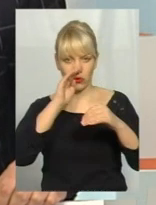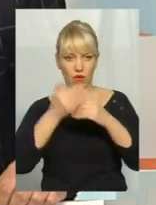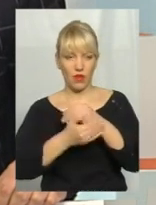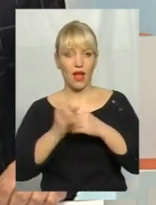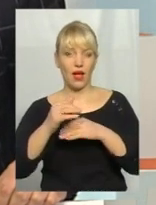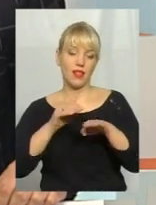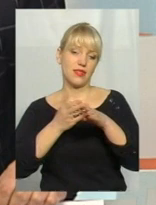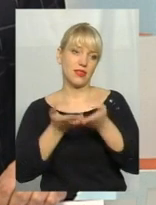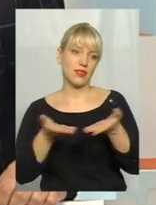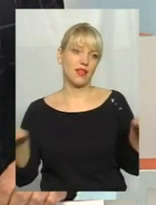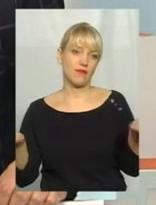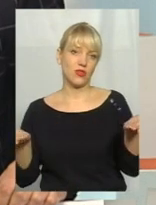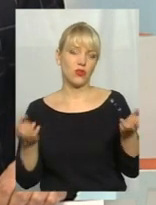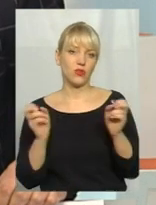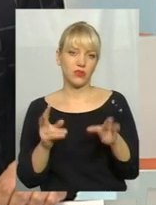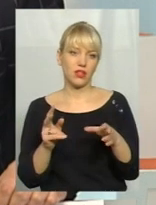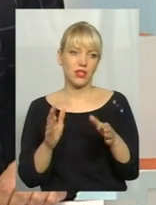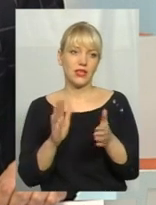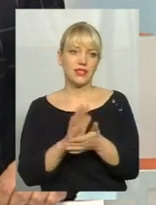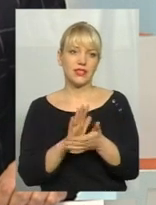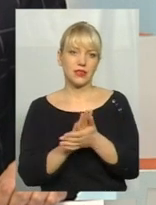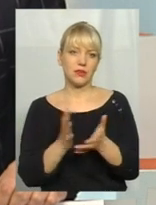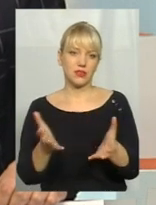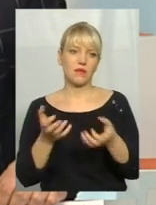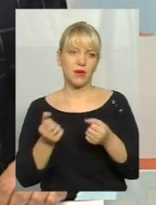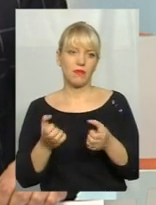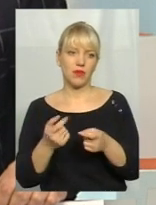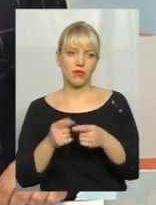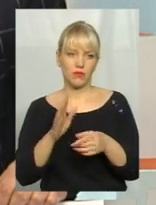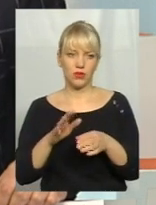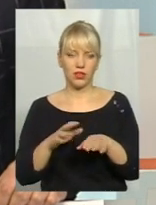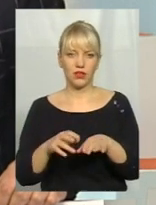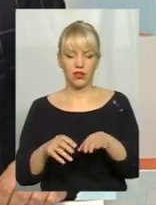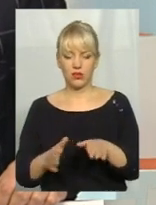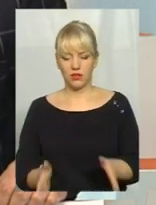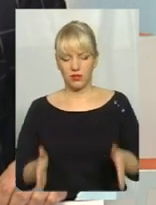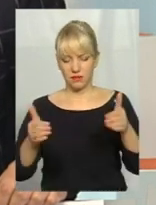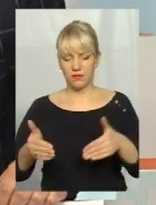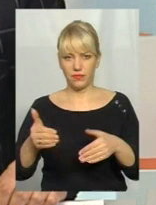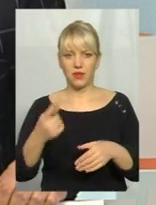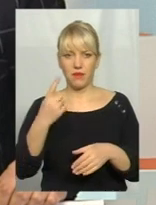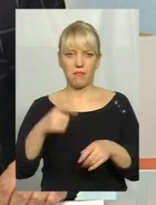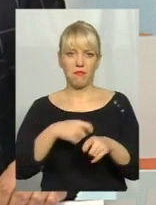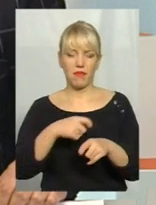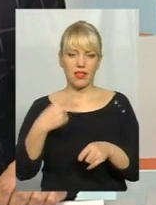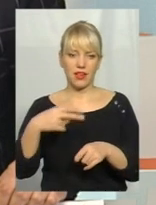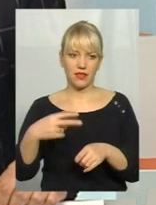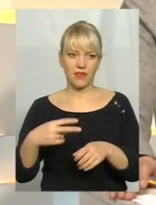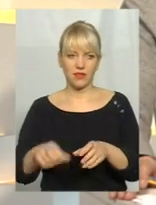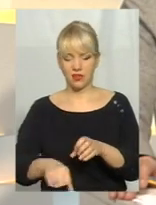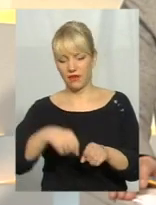А наверху, от як сміттєприймальна камера. Невеличкий бункер метр двадцять висотою чи метр тридцять.